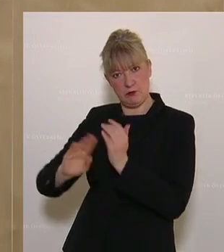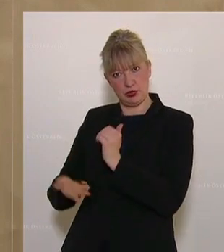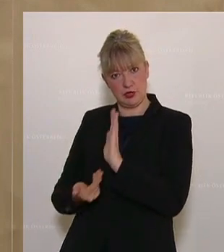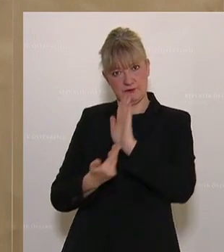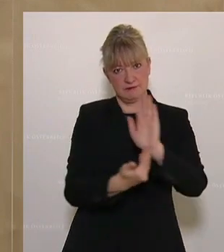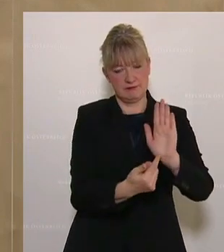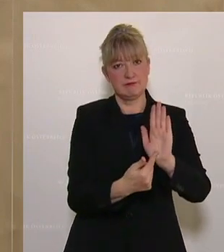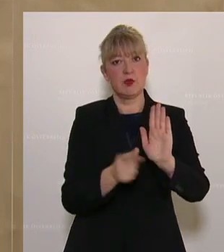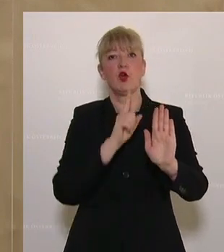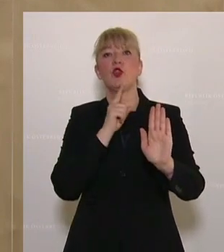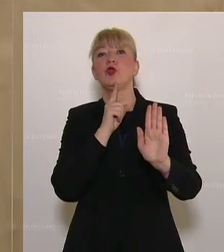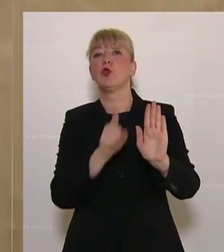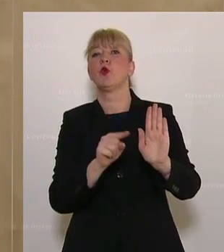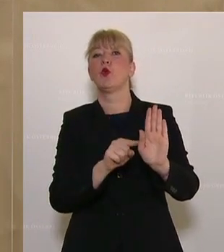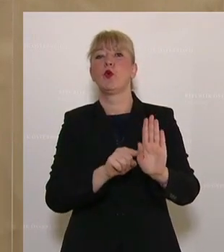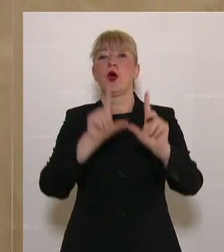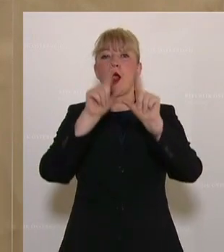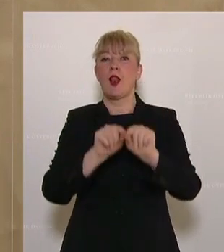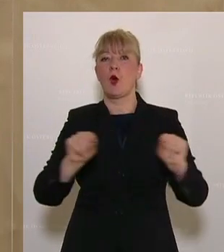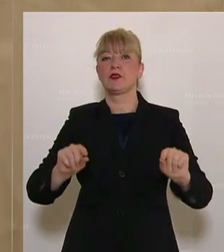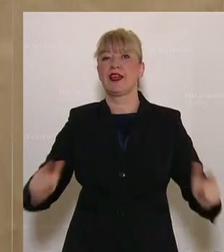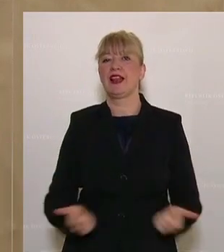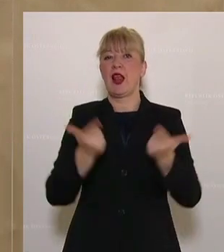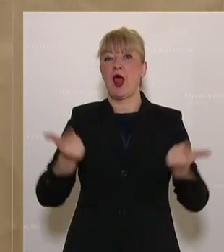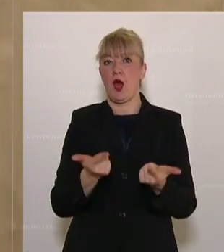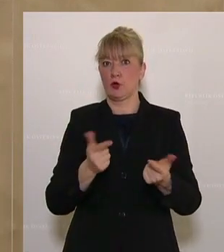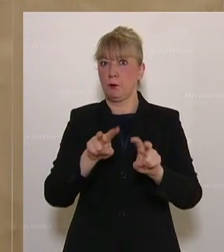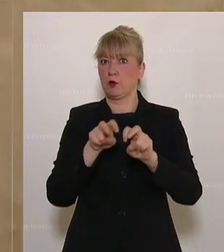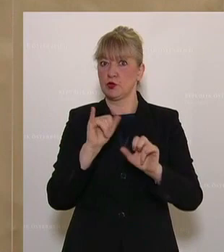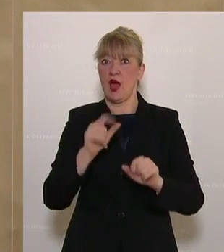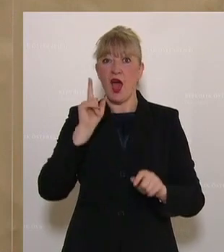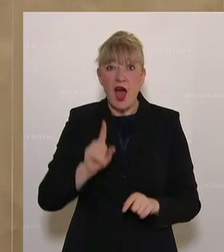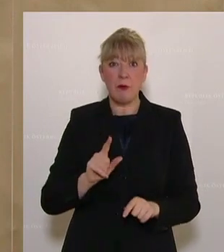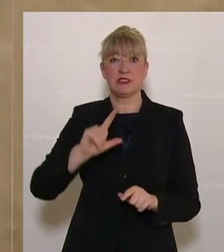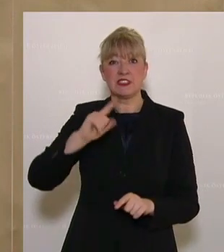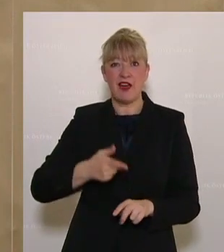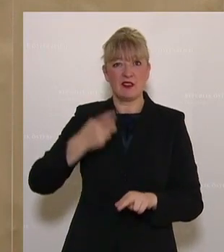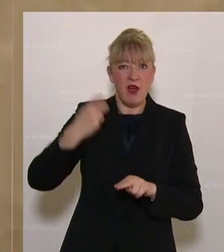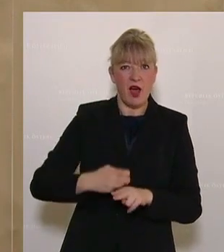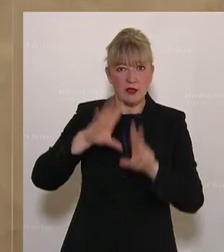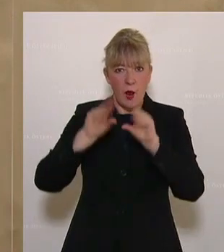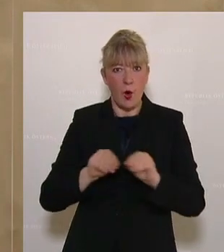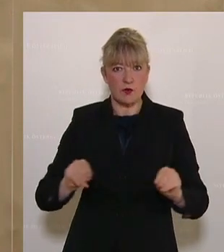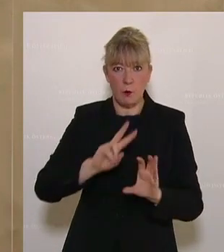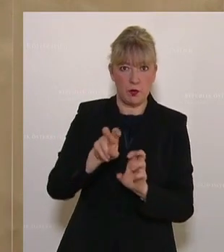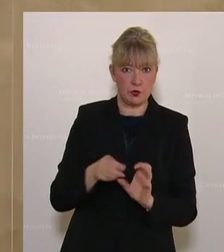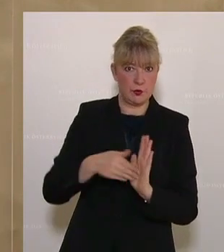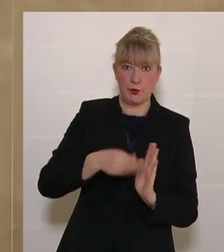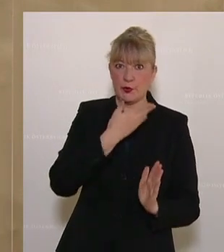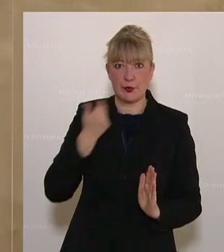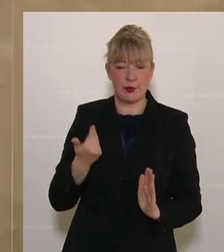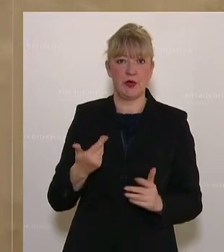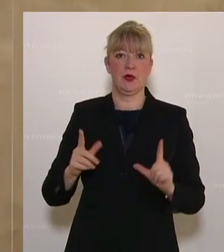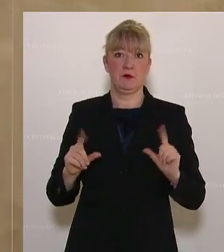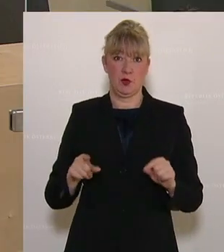welches nur den Lockdown-Light berücksichtigt, aber nicht den zweiten harten Lockdown. Dieses Budget ist